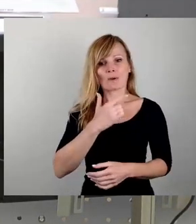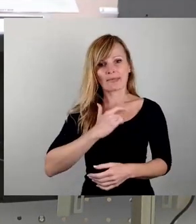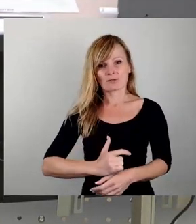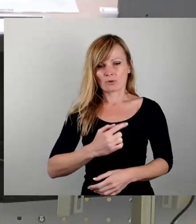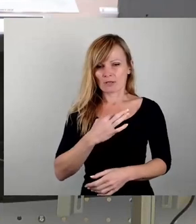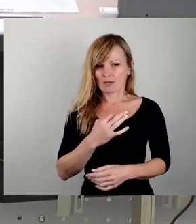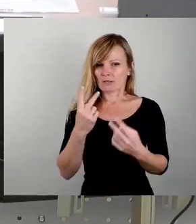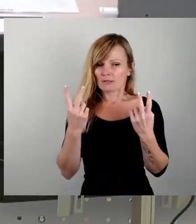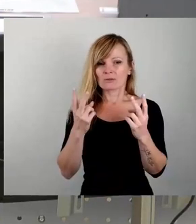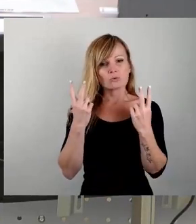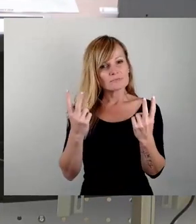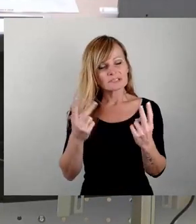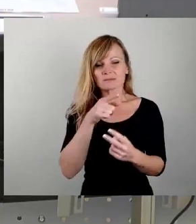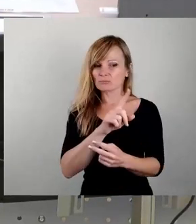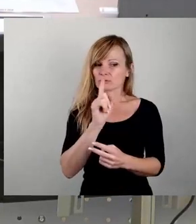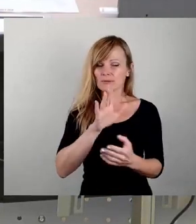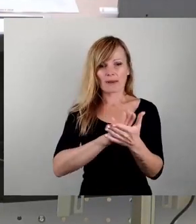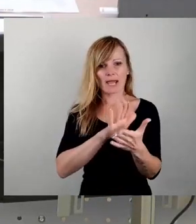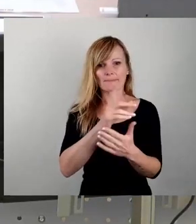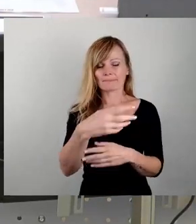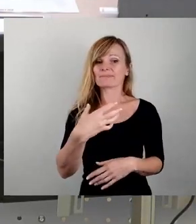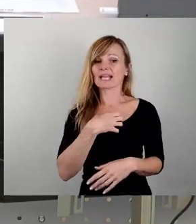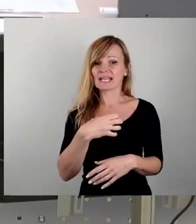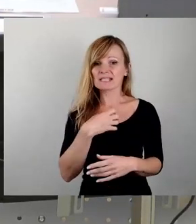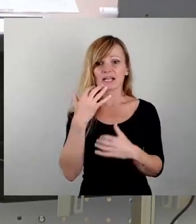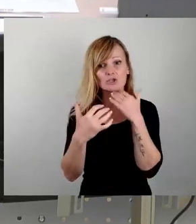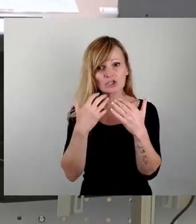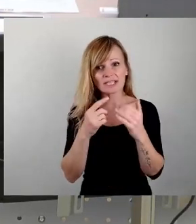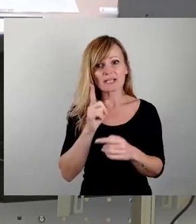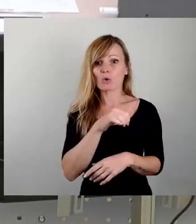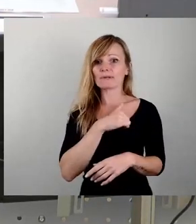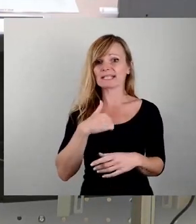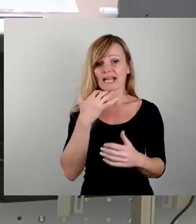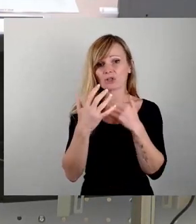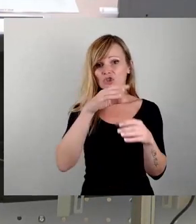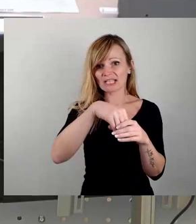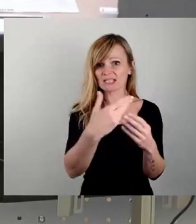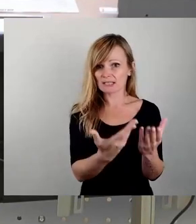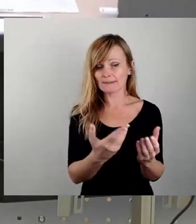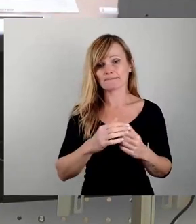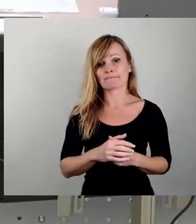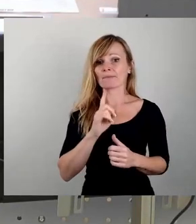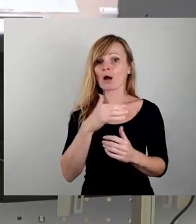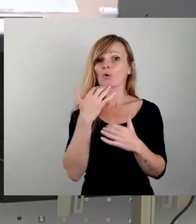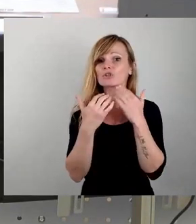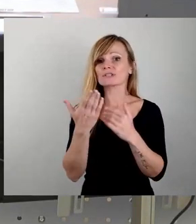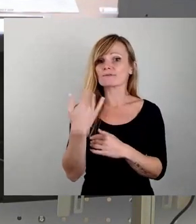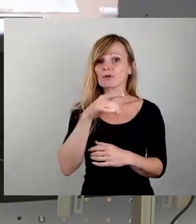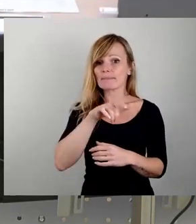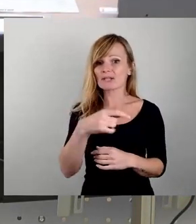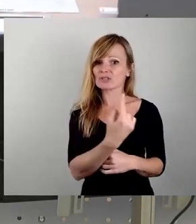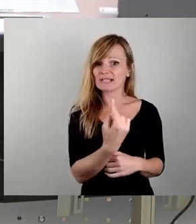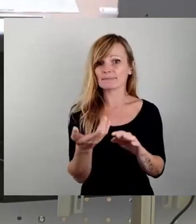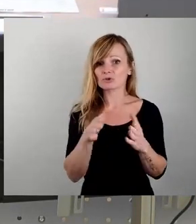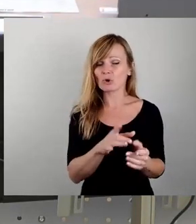erhaltenswertes Stück Dresdner Geschichte, auch Militärgeschichte, auch der Geschichte von Menschen, die gestorben sind für